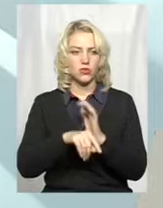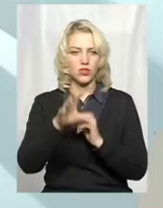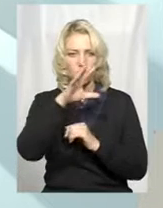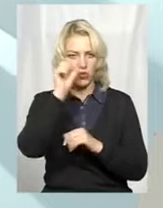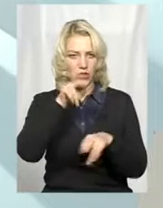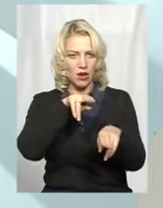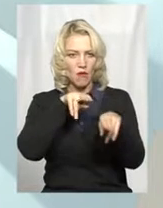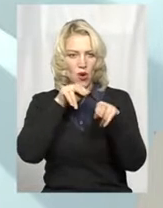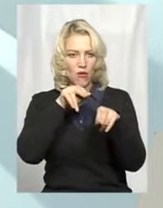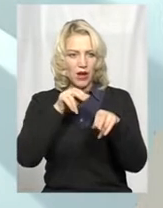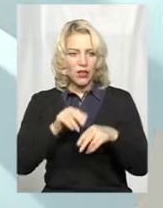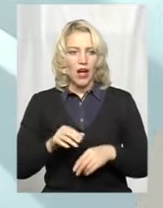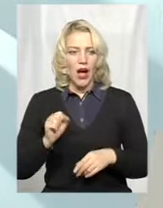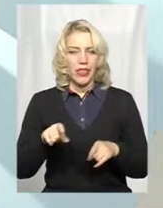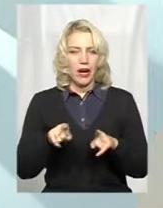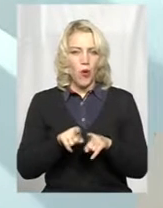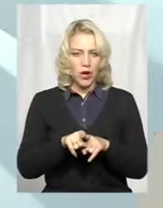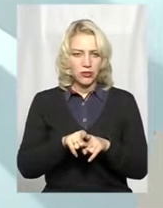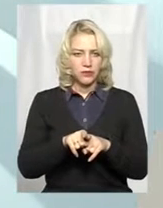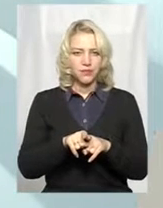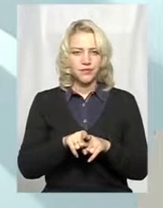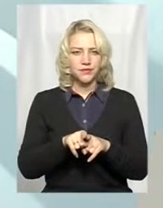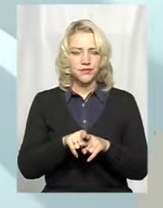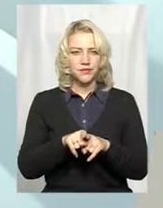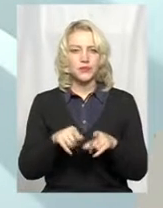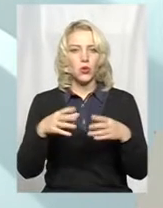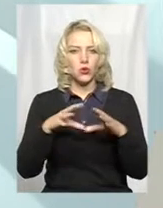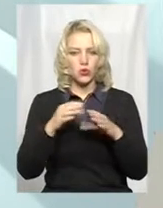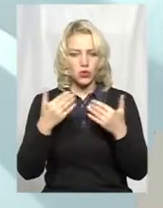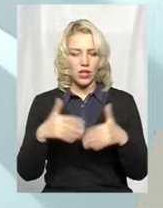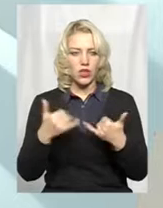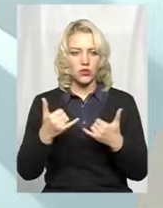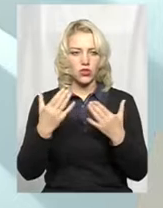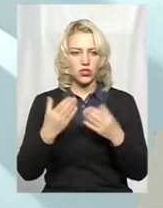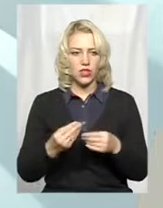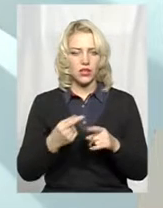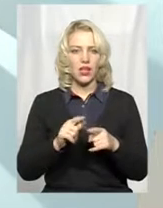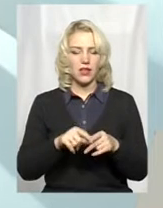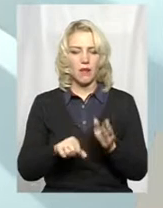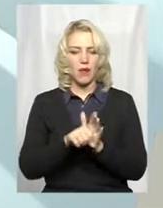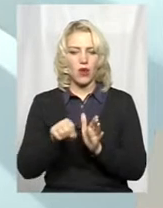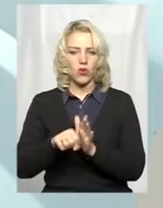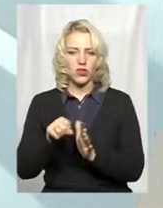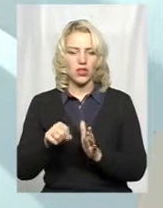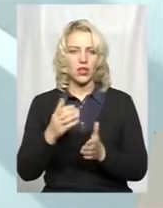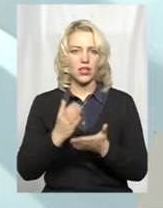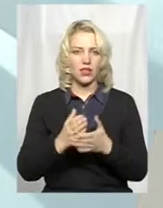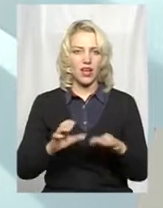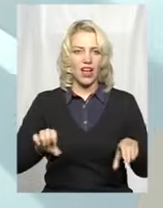полювань. Також вже на сьогоднішній день браконьєри оснащуються квадрокоптерами,